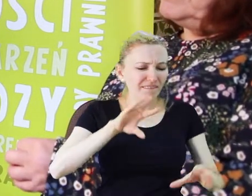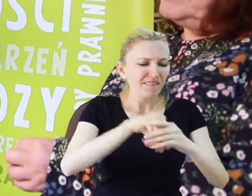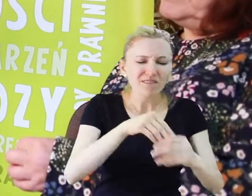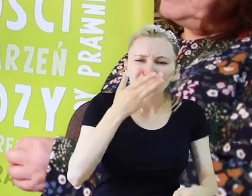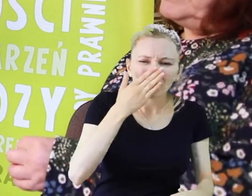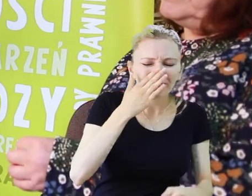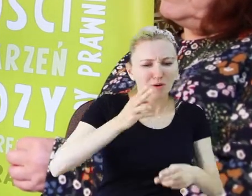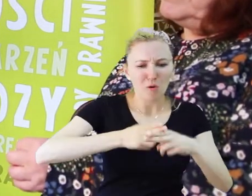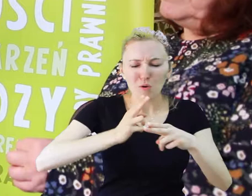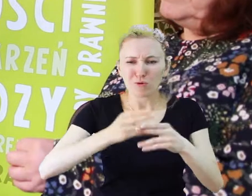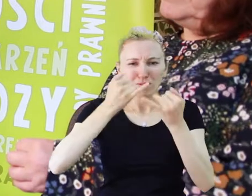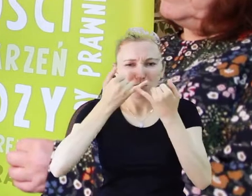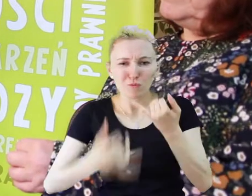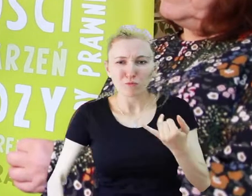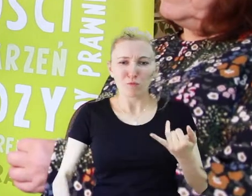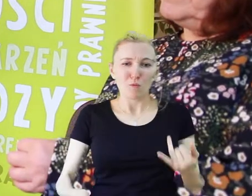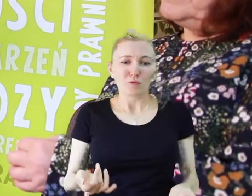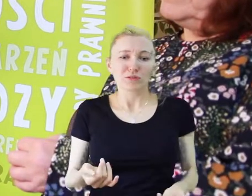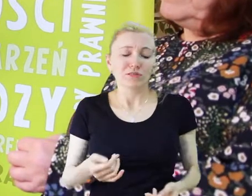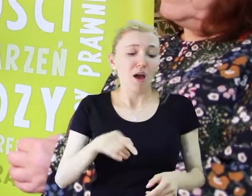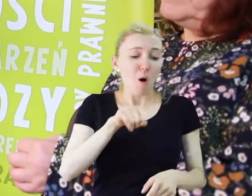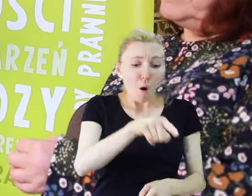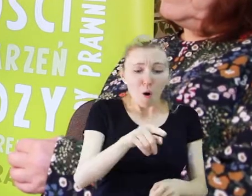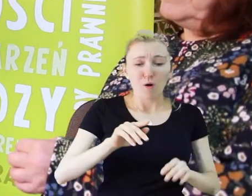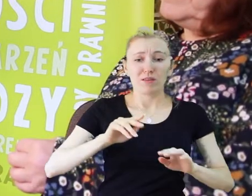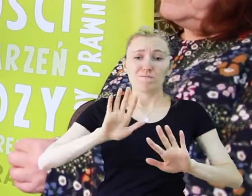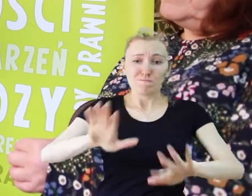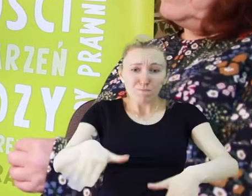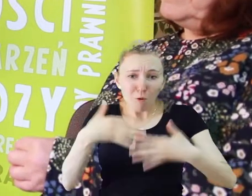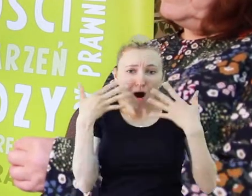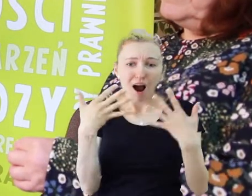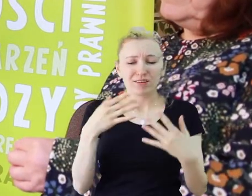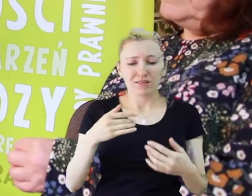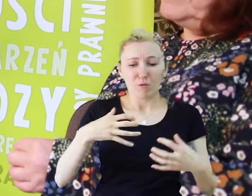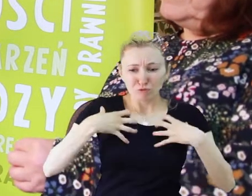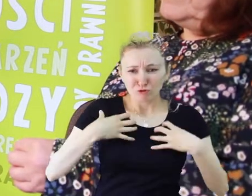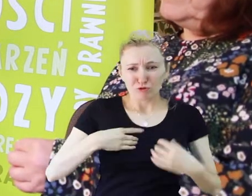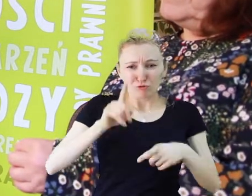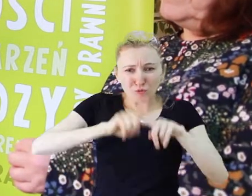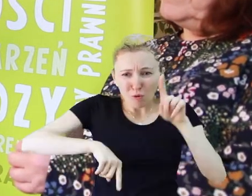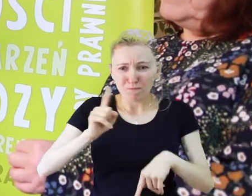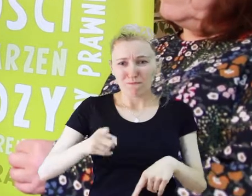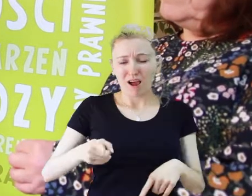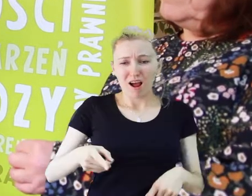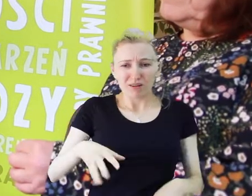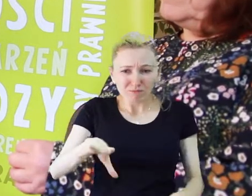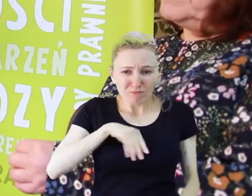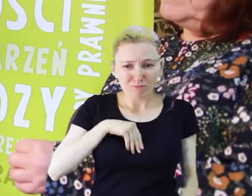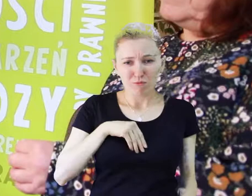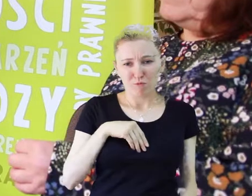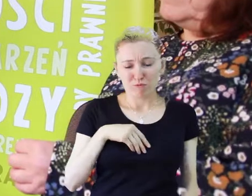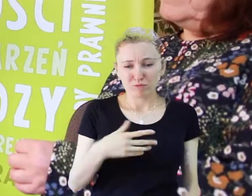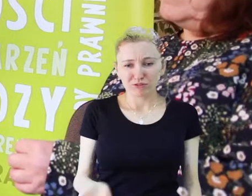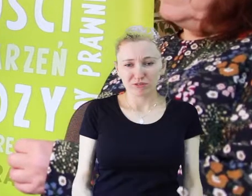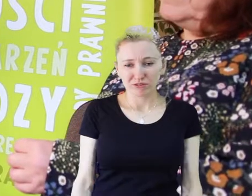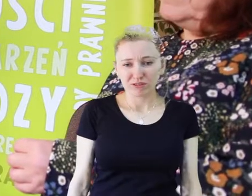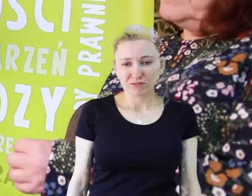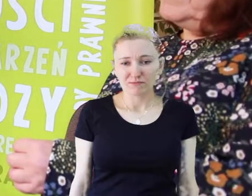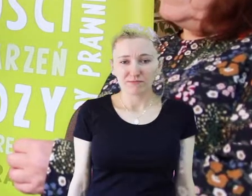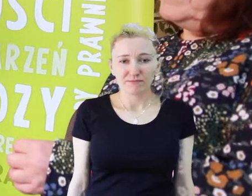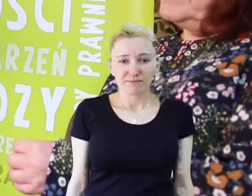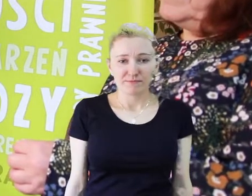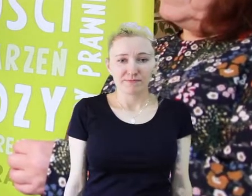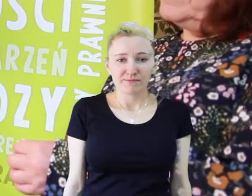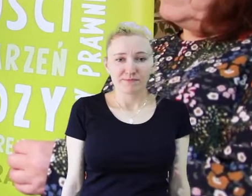Poznałam imię matki. Matki dzieci niepełnosprawnych, dzieci z różną jednostką chorobową,